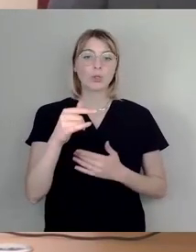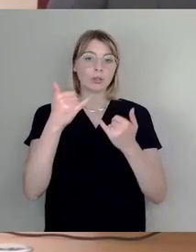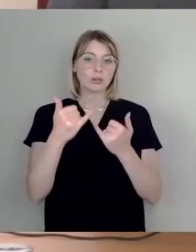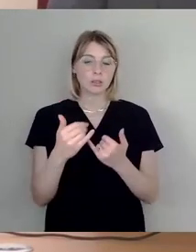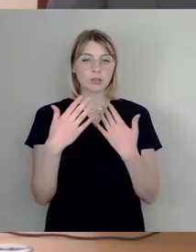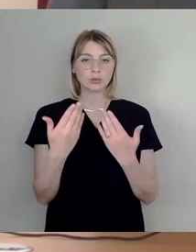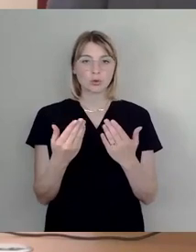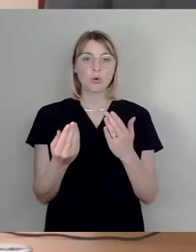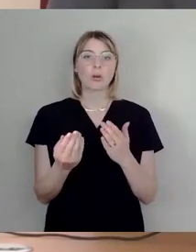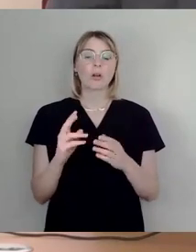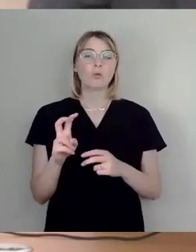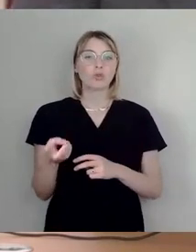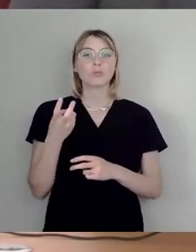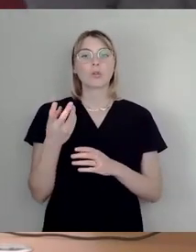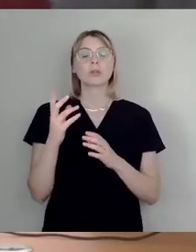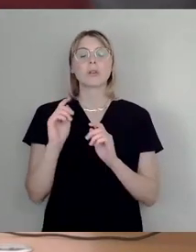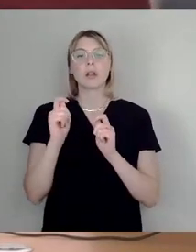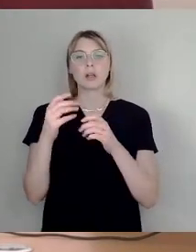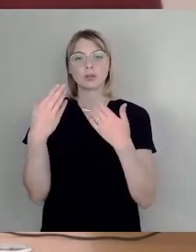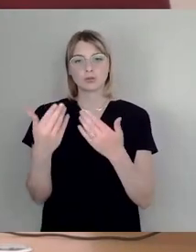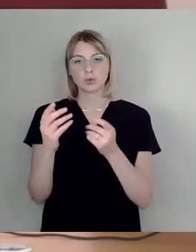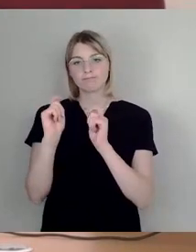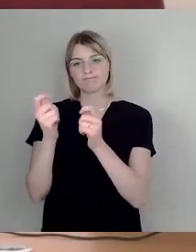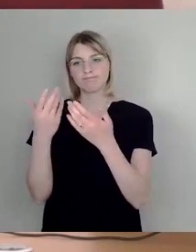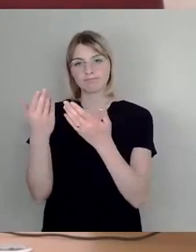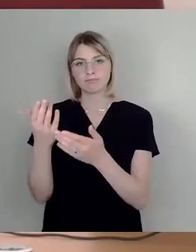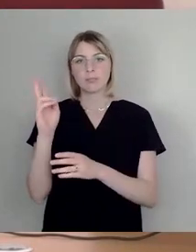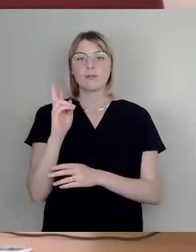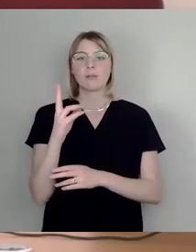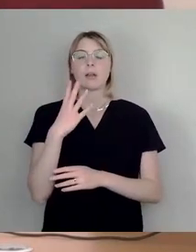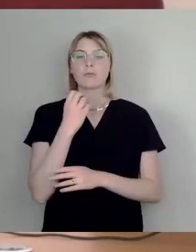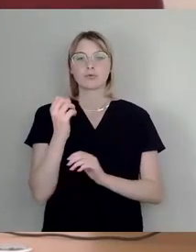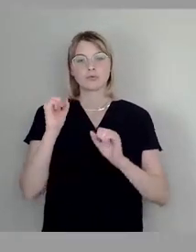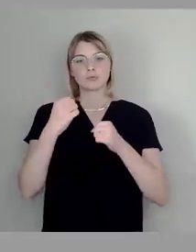Ursprungsantrag zur Abstimmung stellen. Wer hier zustimmen kann, bitte ich um das Stimmzeichen.